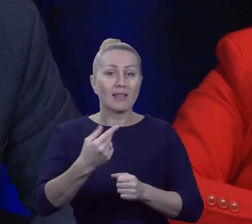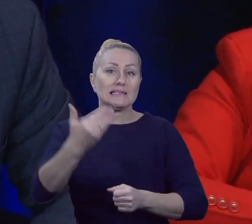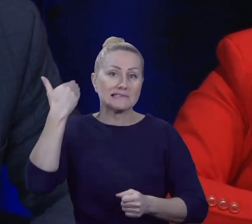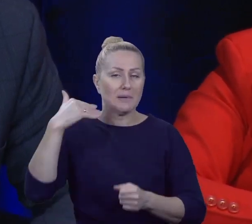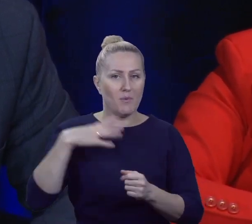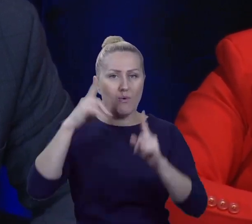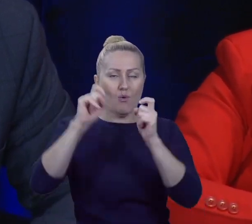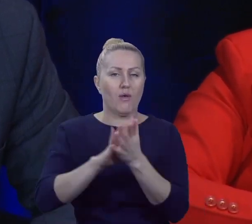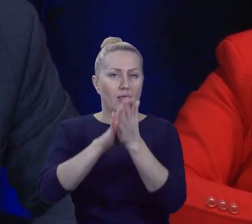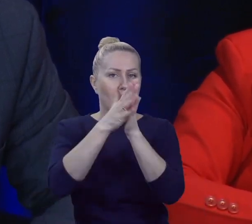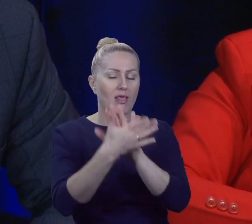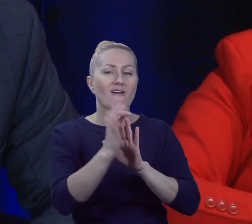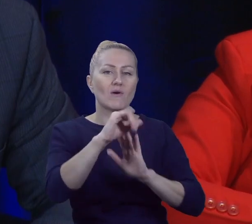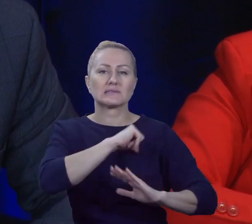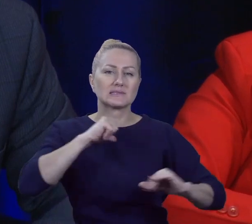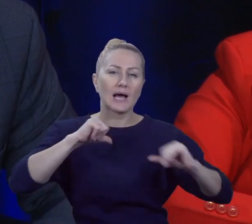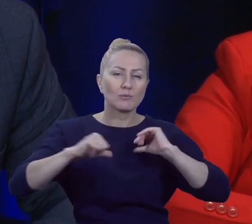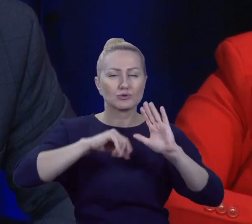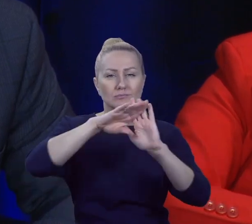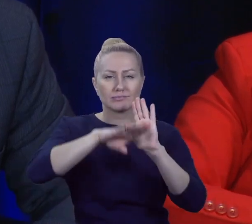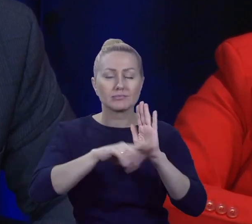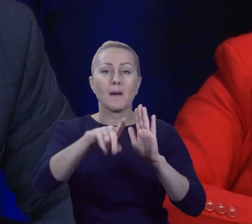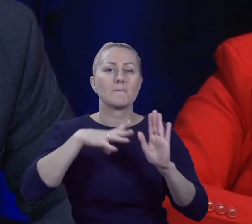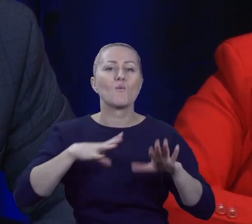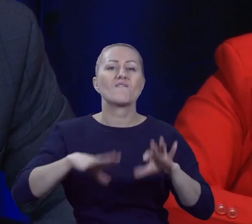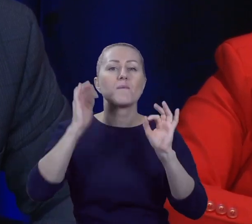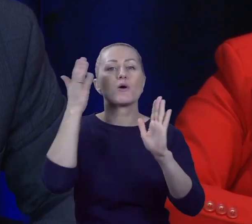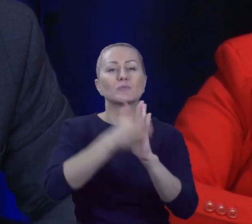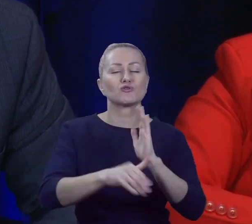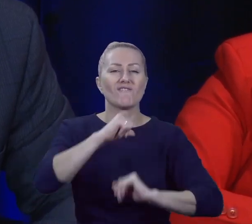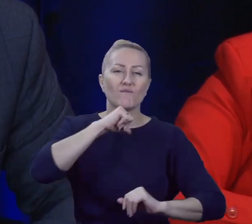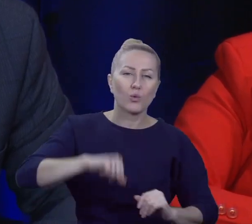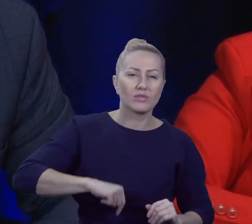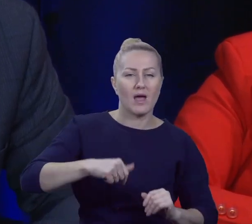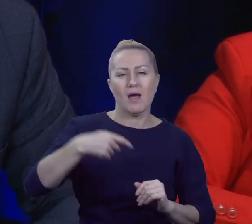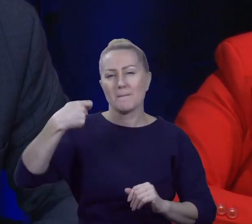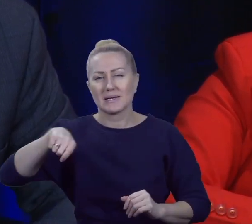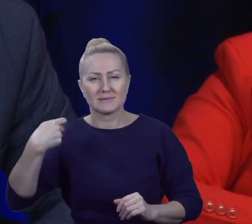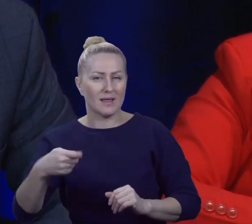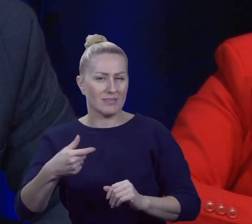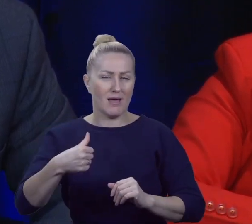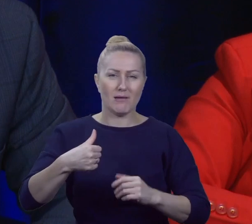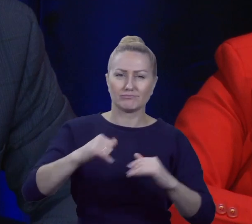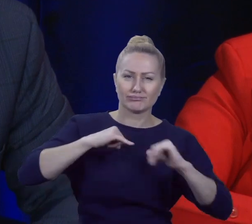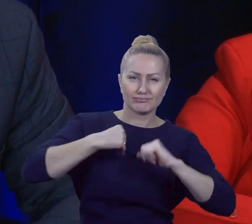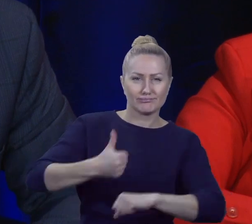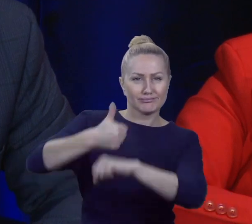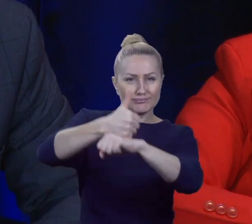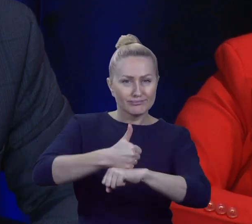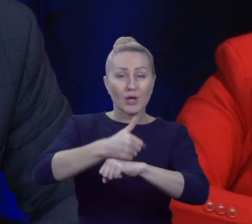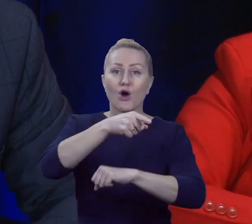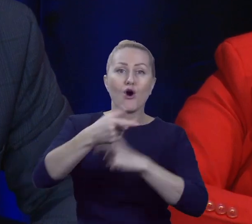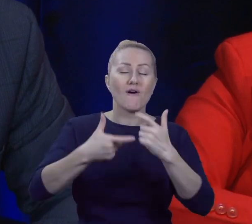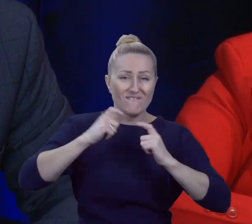w ustroju samorządowym, bezpośrednie wybory wójta burmistrza prezydenta. Czy ta zmiana, w pana